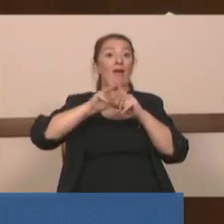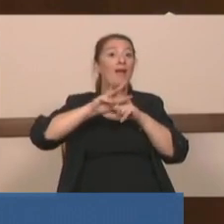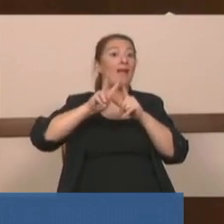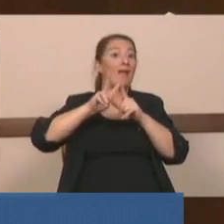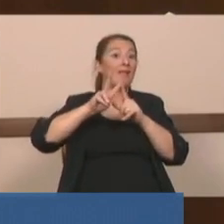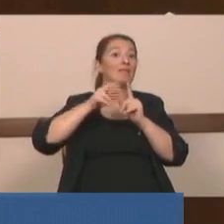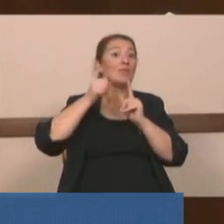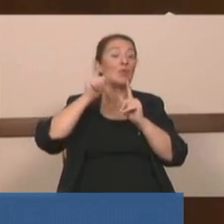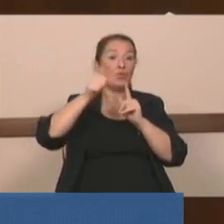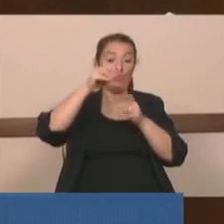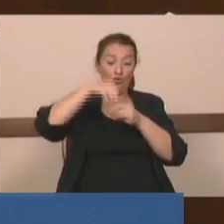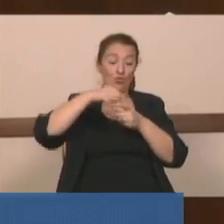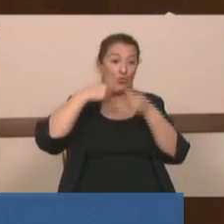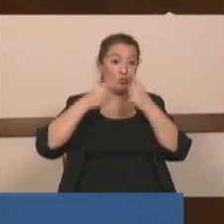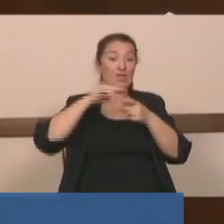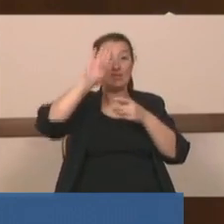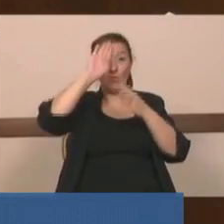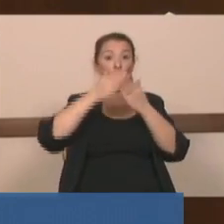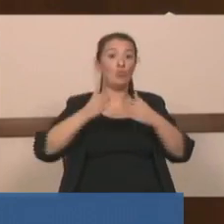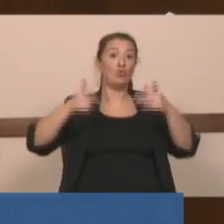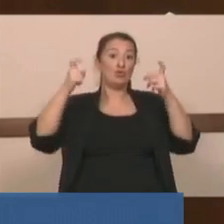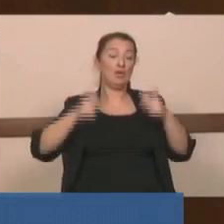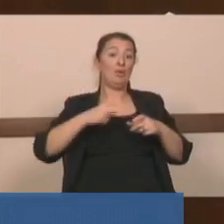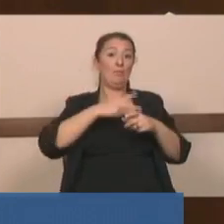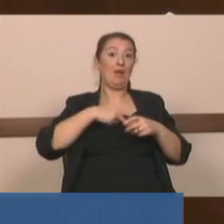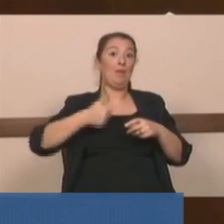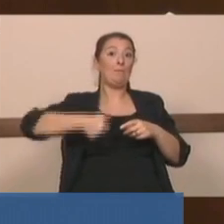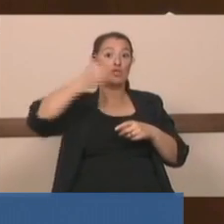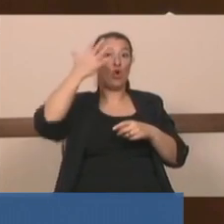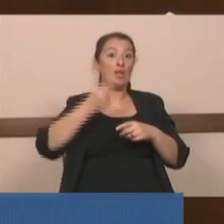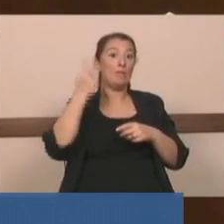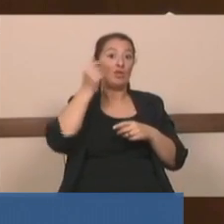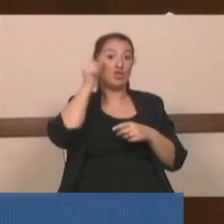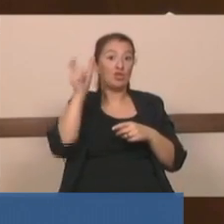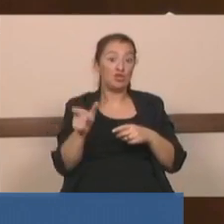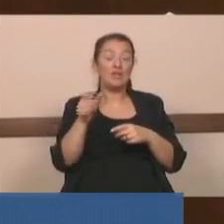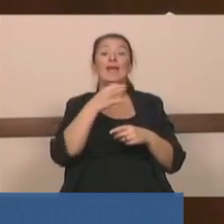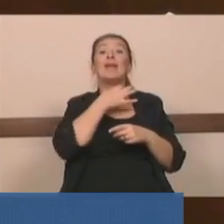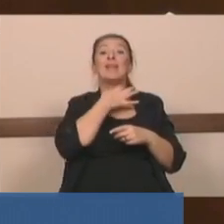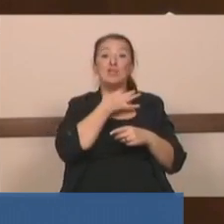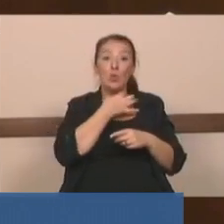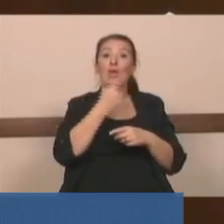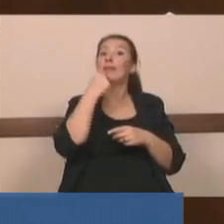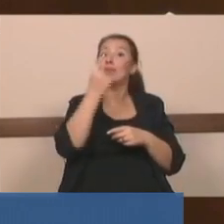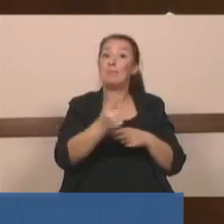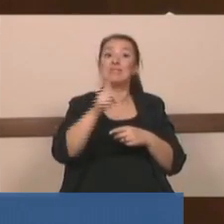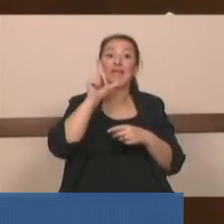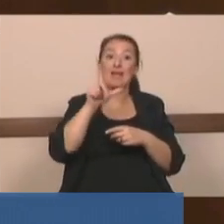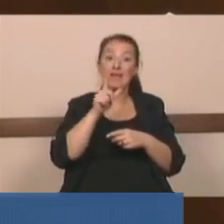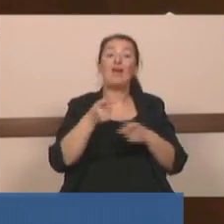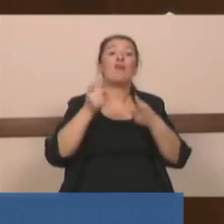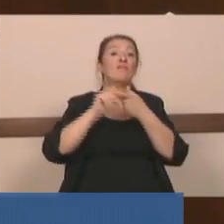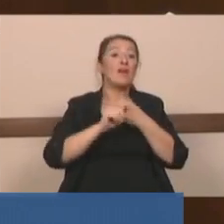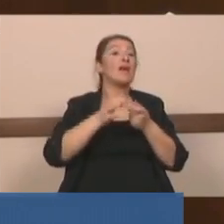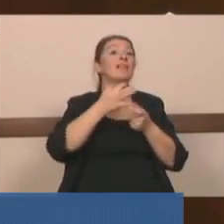İstanbul Büyükşehir Belediye Başkanı'nın bir kişinin teşekkür etmesi gerekirken ve teşekkürü